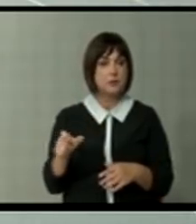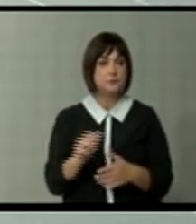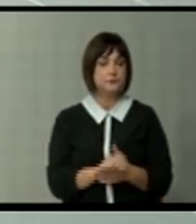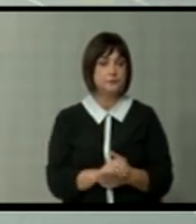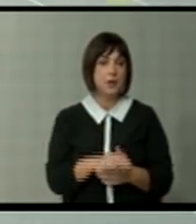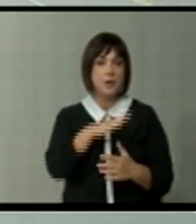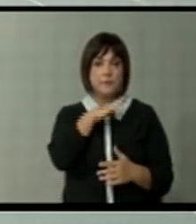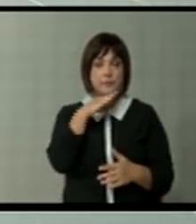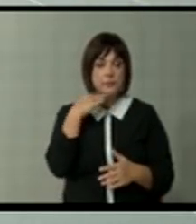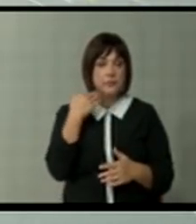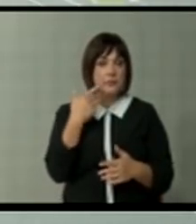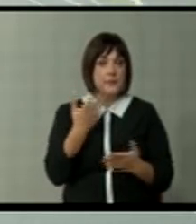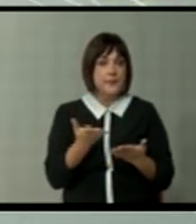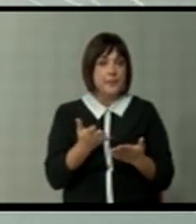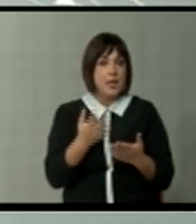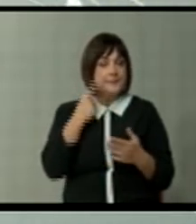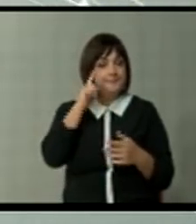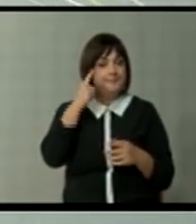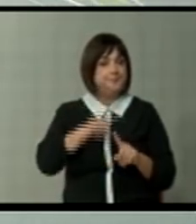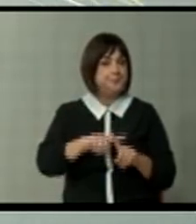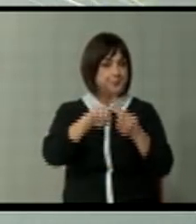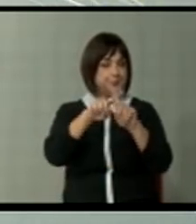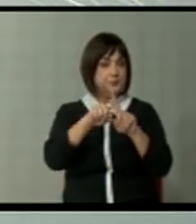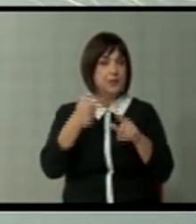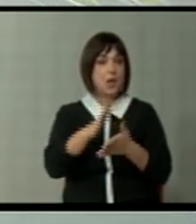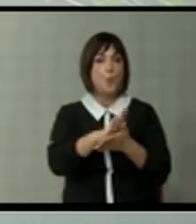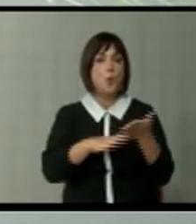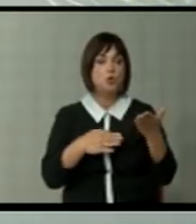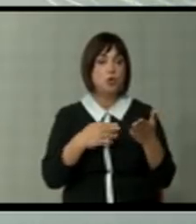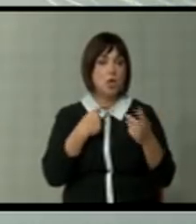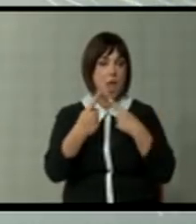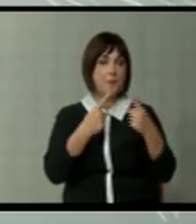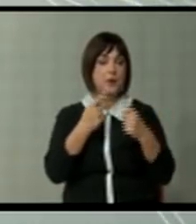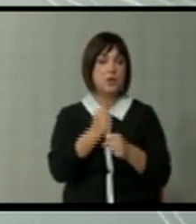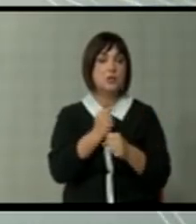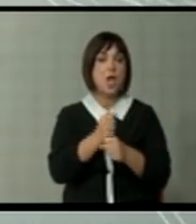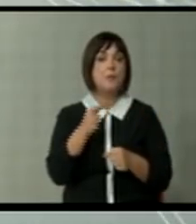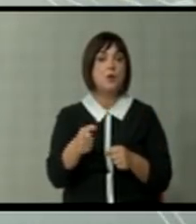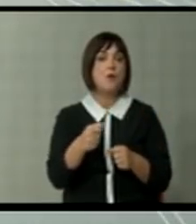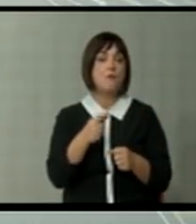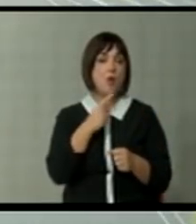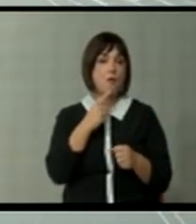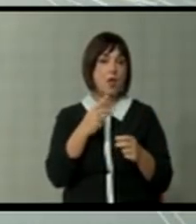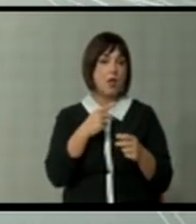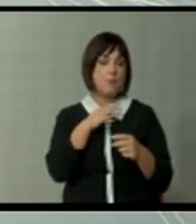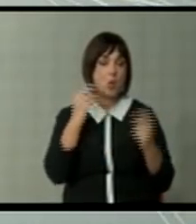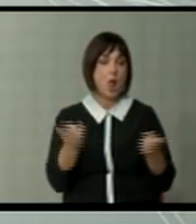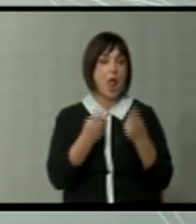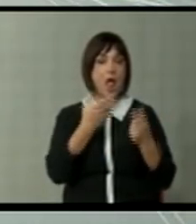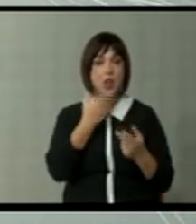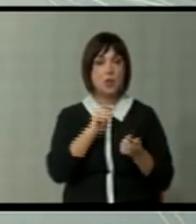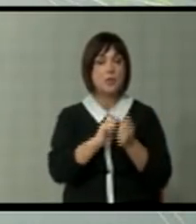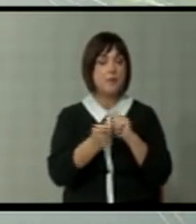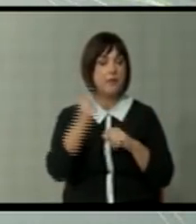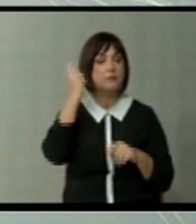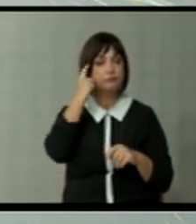Пре многу сте ми оптимистичен дека почетокот на преговорите ќе ги направи веќе тоќку лесни. Ако нема реформа на